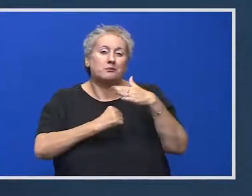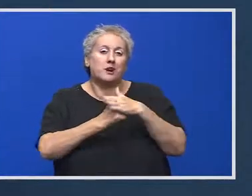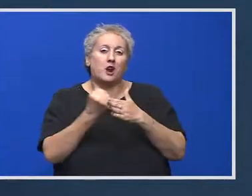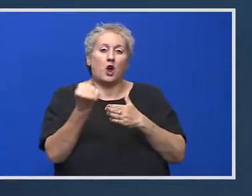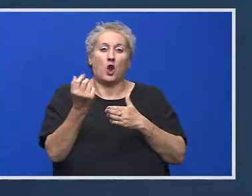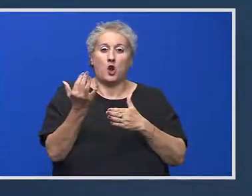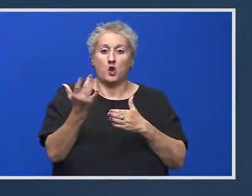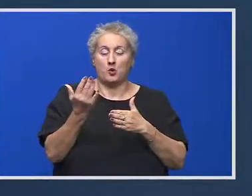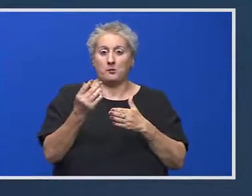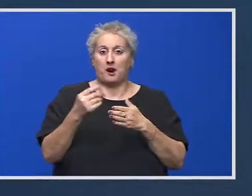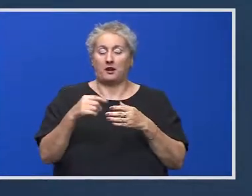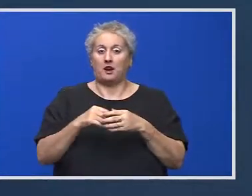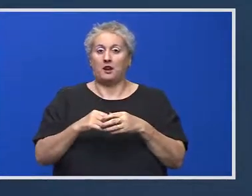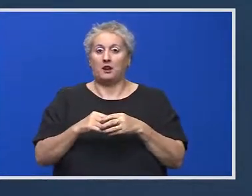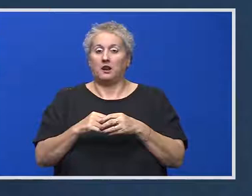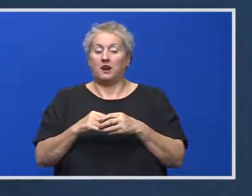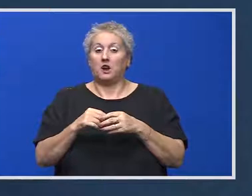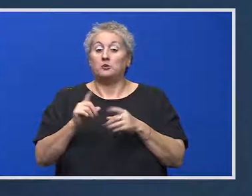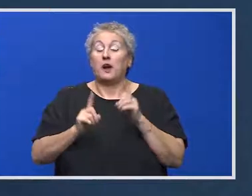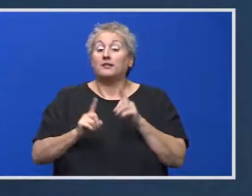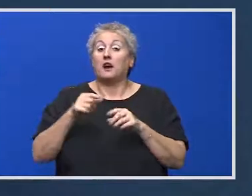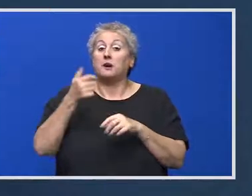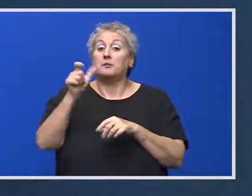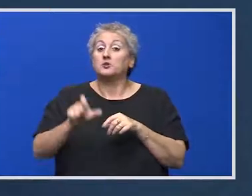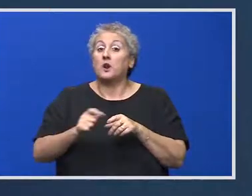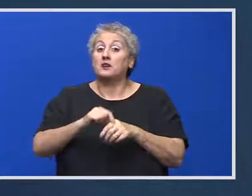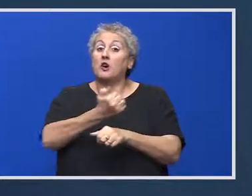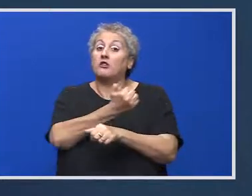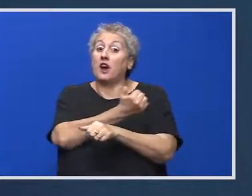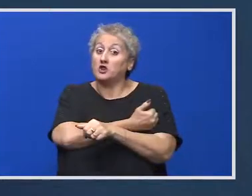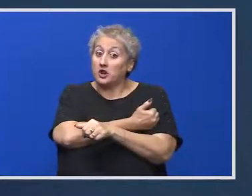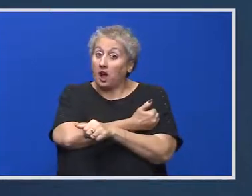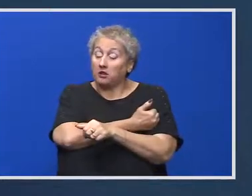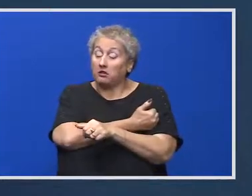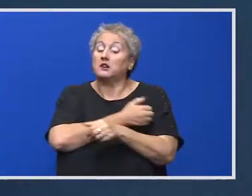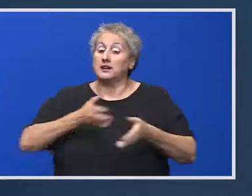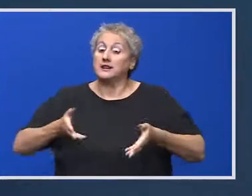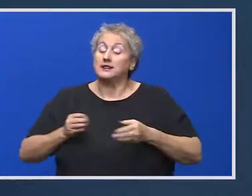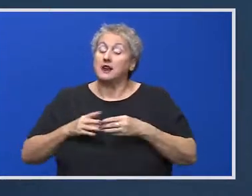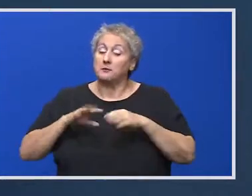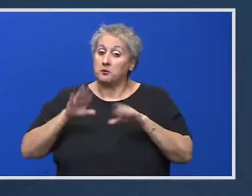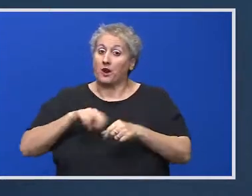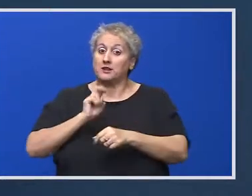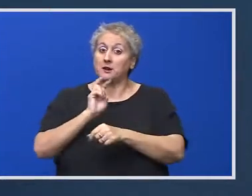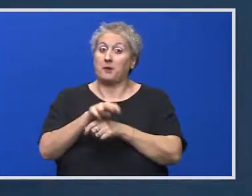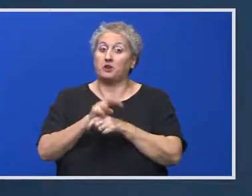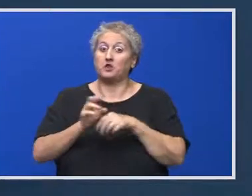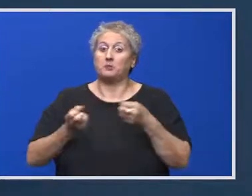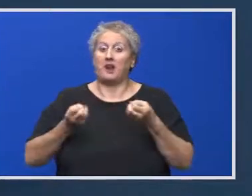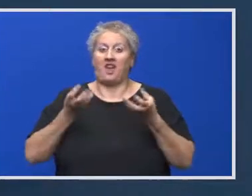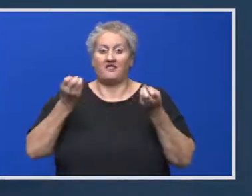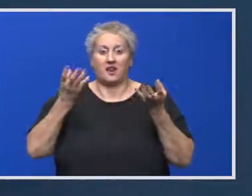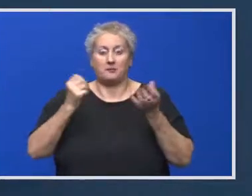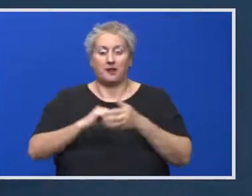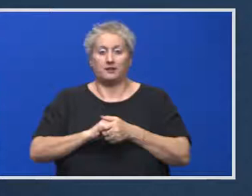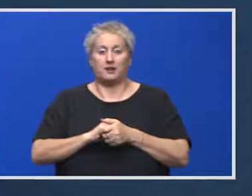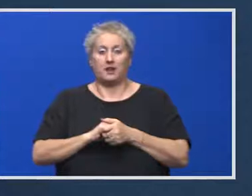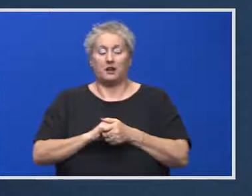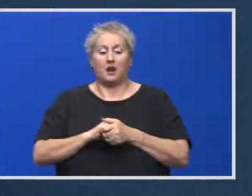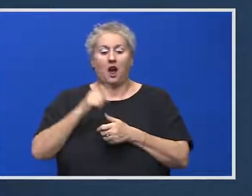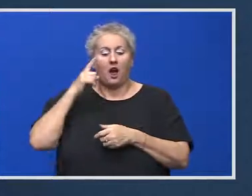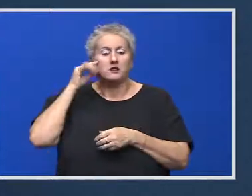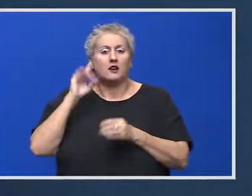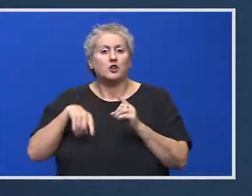făcut teste, ci doar pentru persoane vaccinate, tocmai pentru a încuraja vaccinarea. Vă iam să vă întreb dacă ați avut o